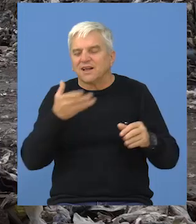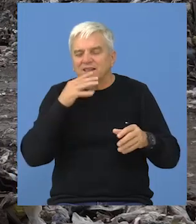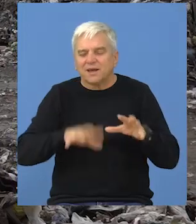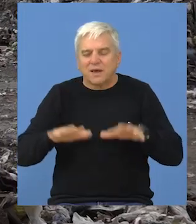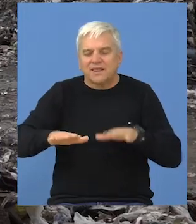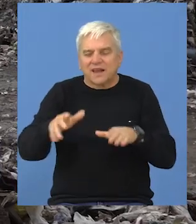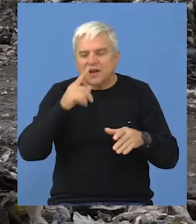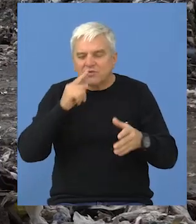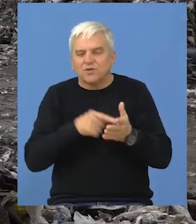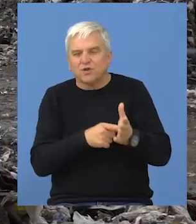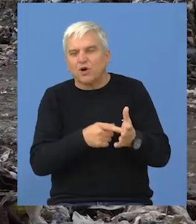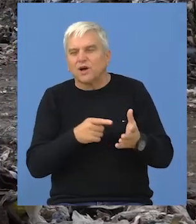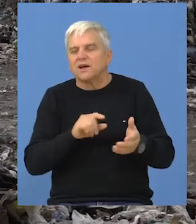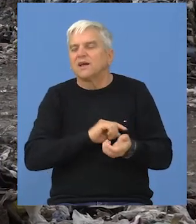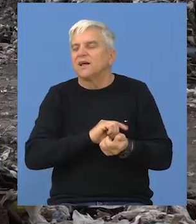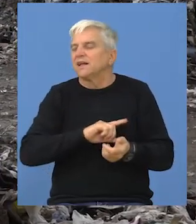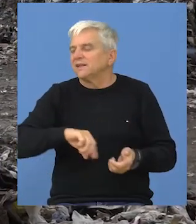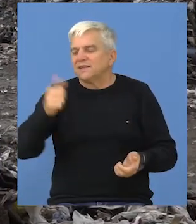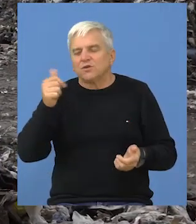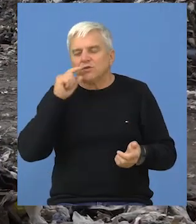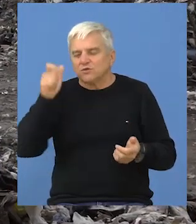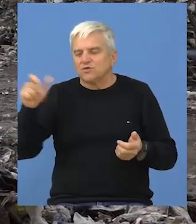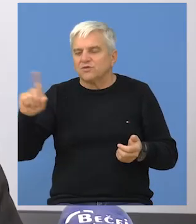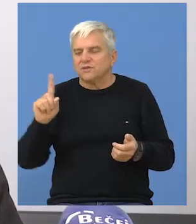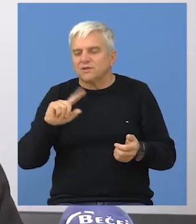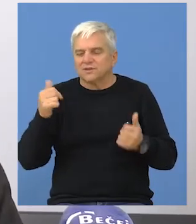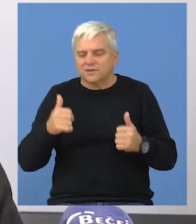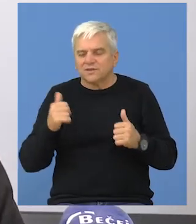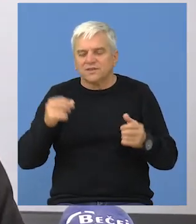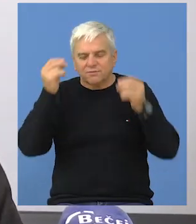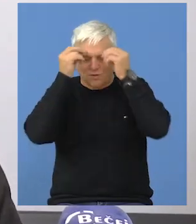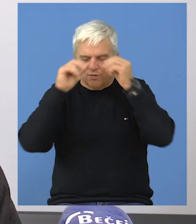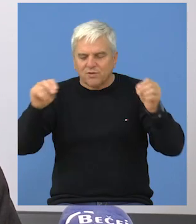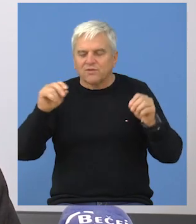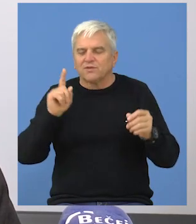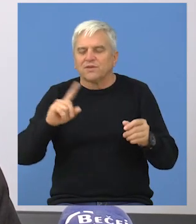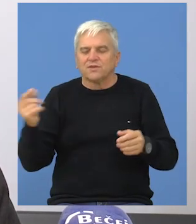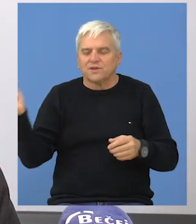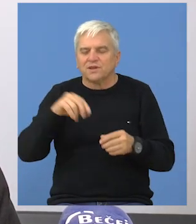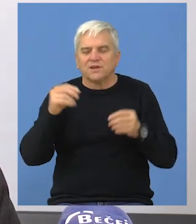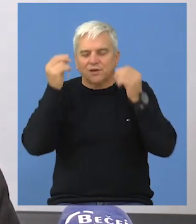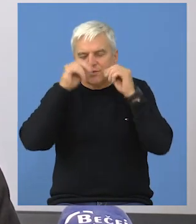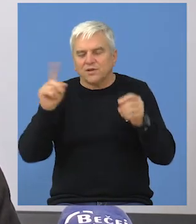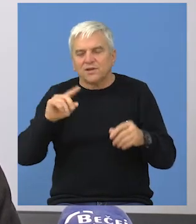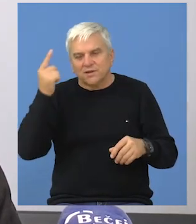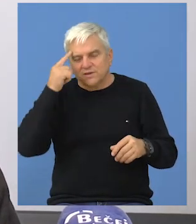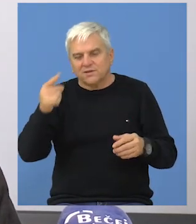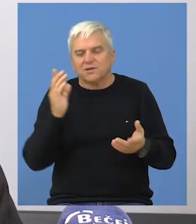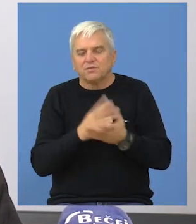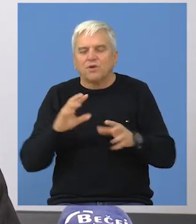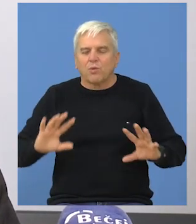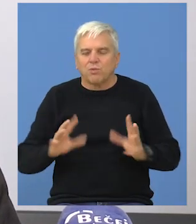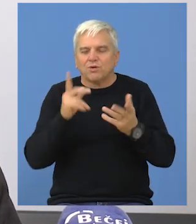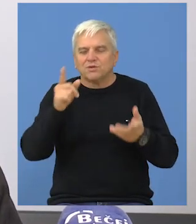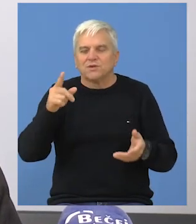nema tragova od toga i niko od građana da ne smo obavestili da nije zašlo u javnost, ne bi ni znao da je